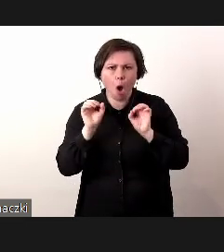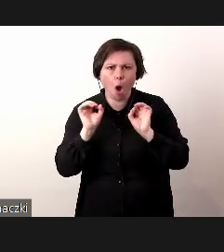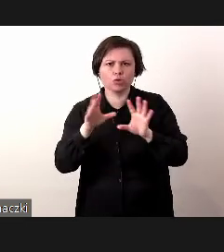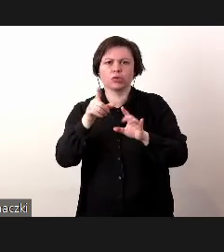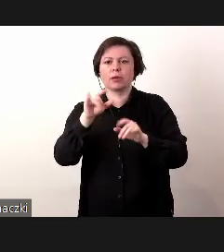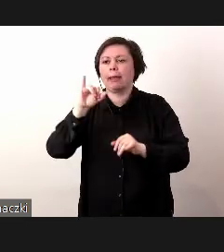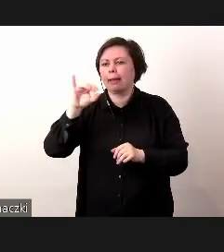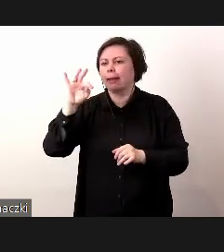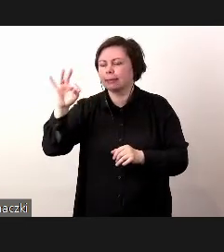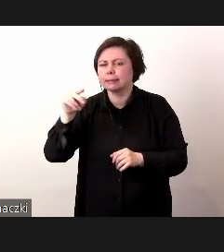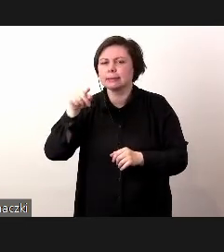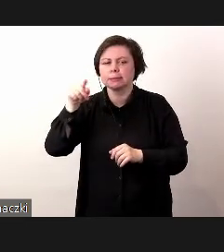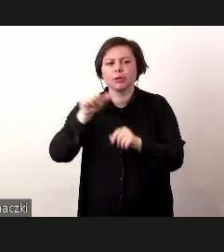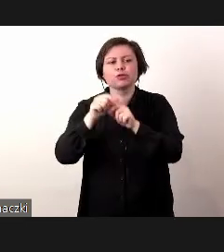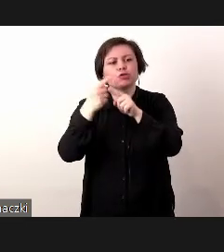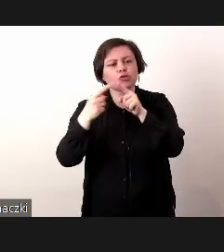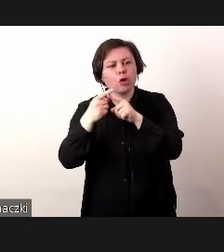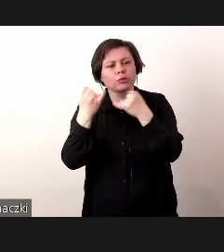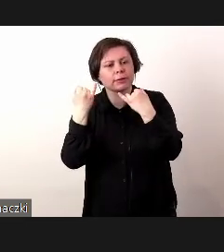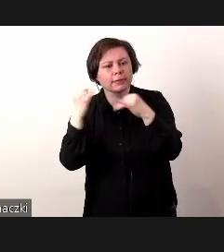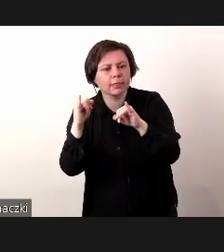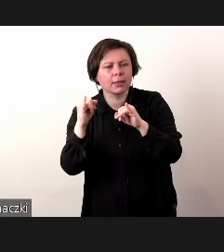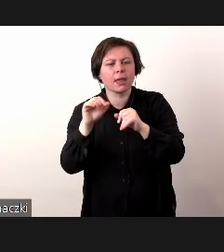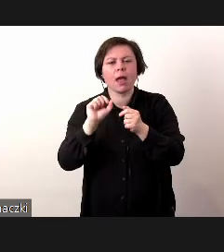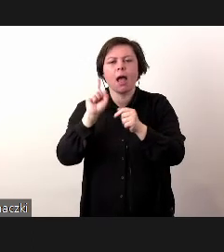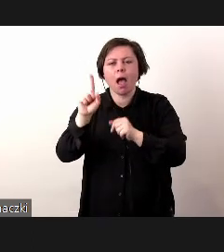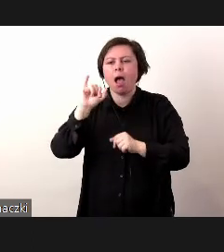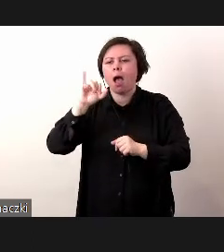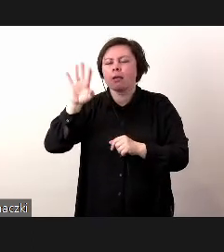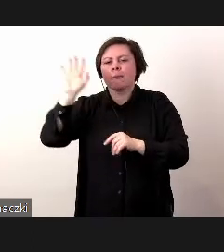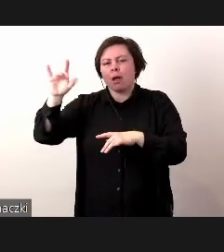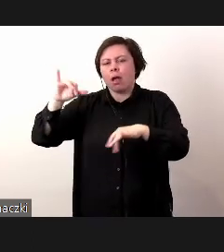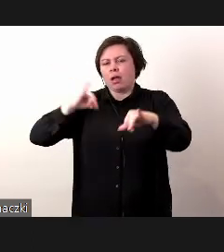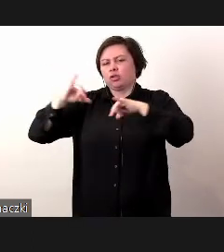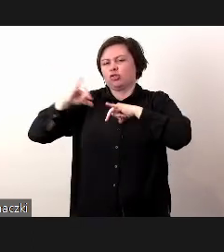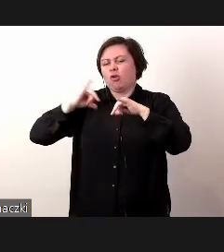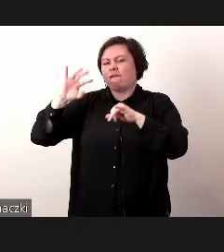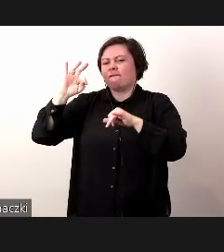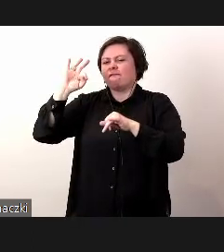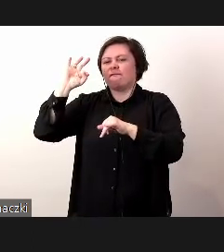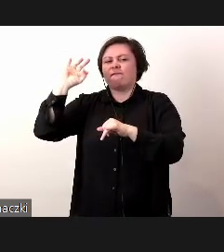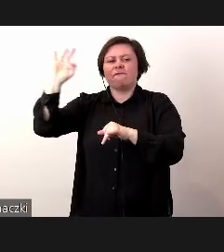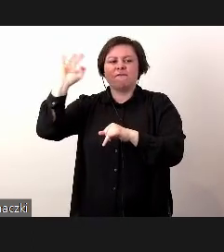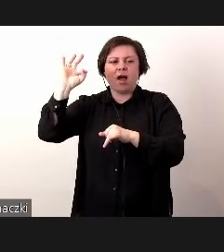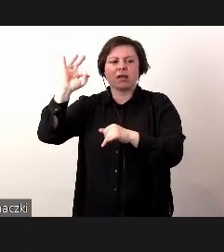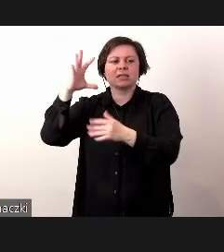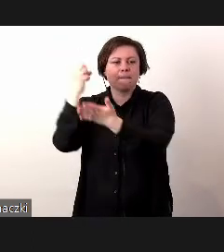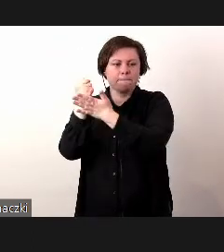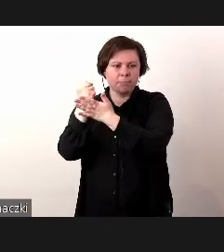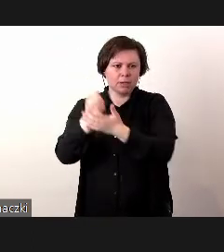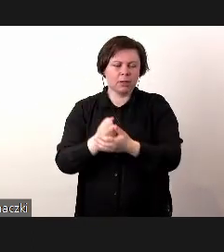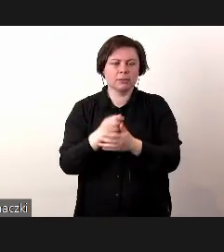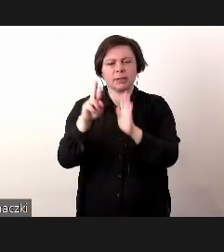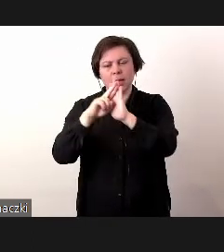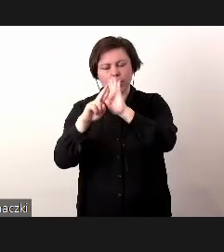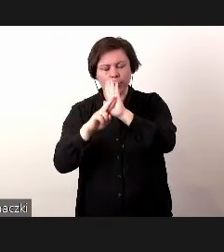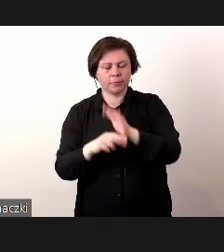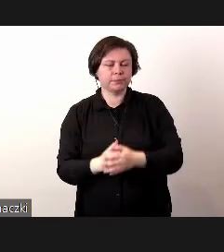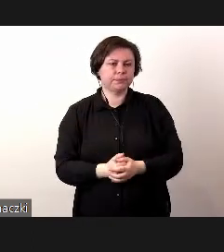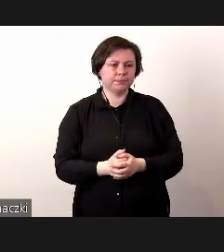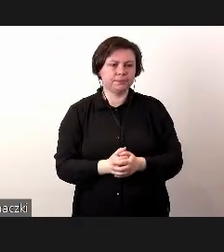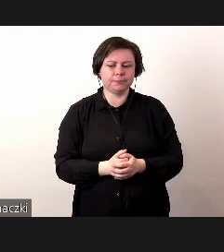w IT to jest troszeczkę inaczej, ale IT się rzędzi swoimi tutaj, swoimi regułami.